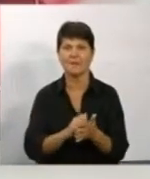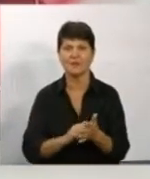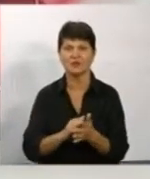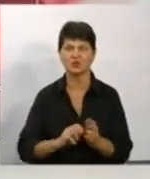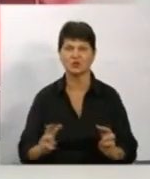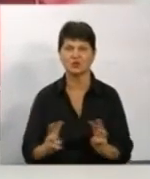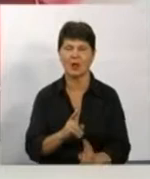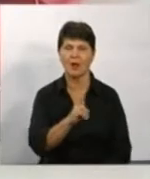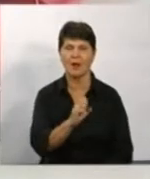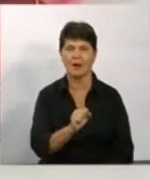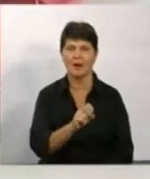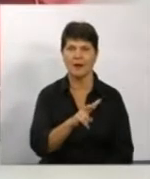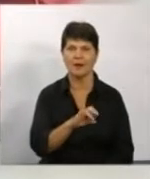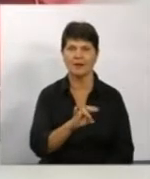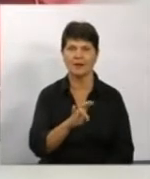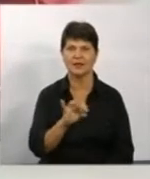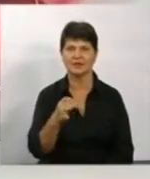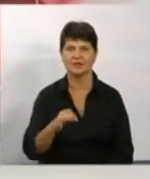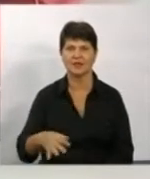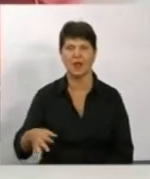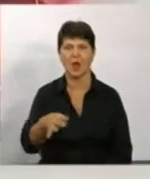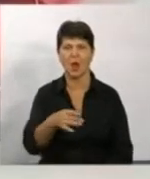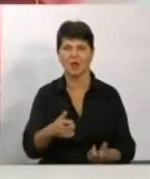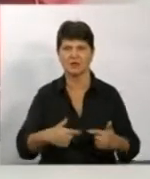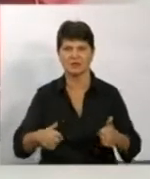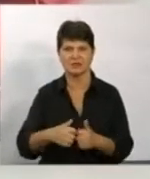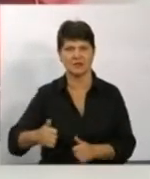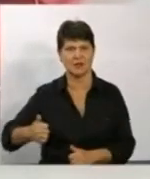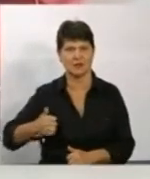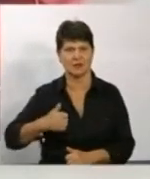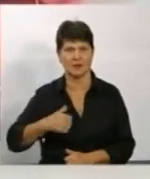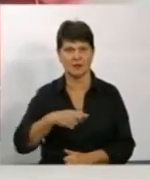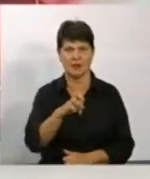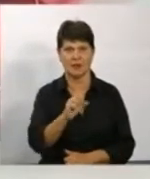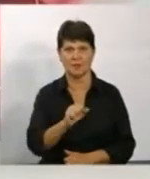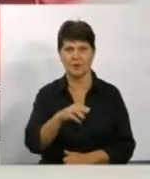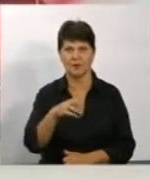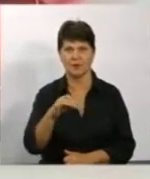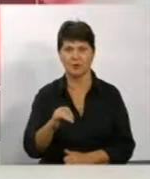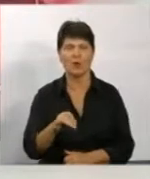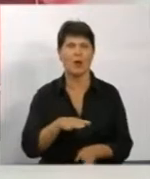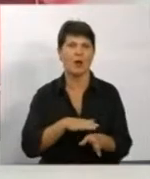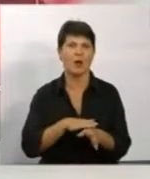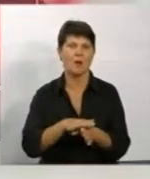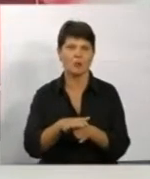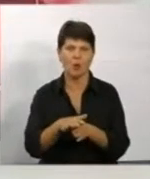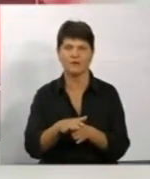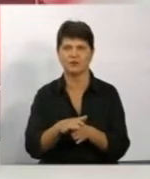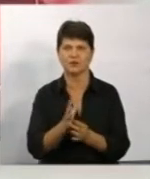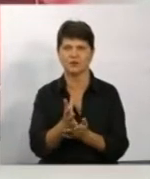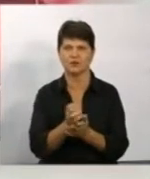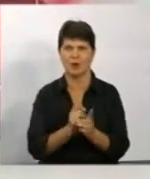Калинівському арсеналі озвучив командир частини Микола Батюк. Повністю загорання на території складів загасили о 15.15.